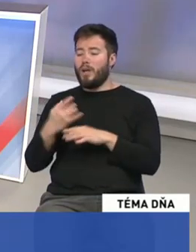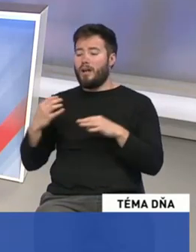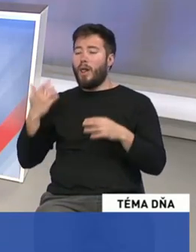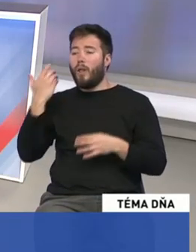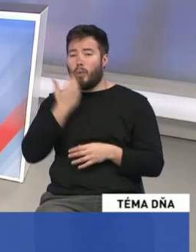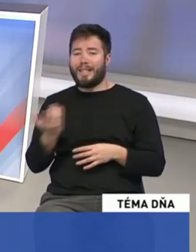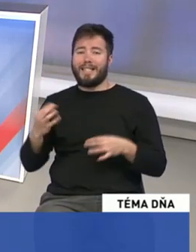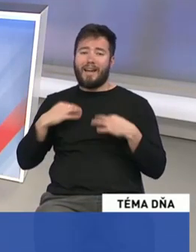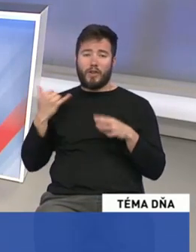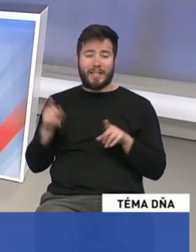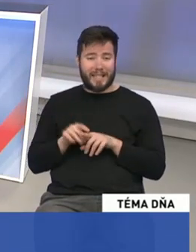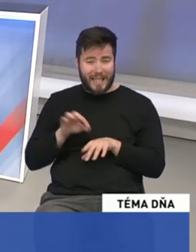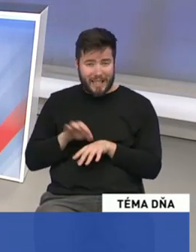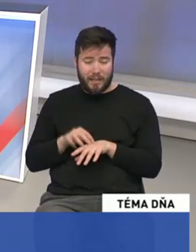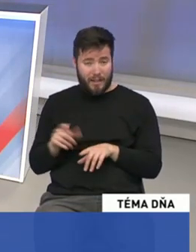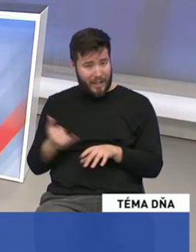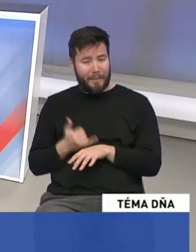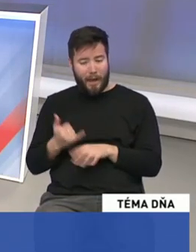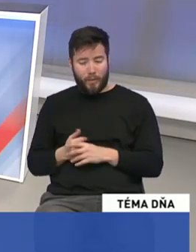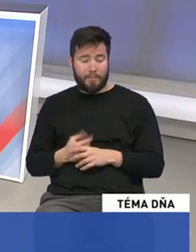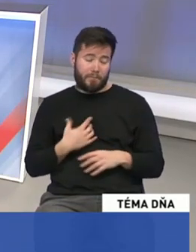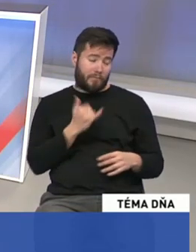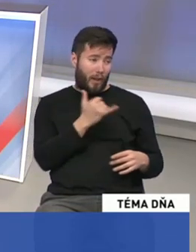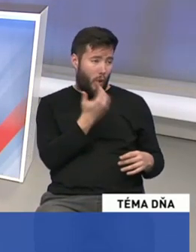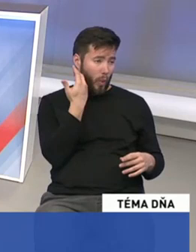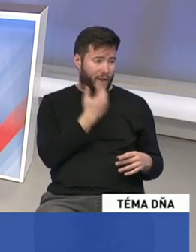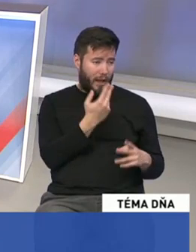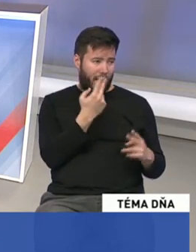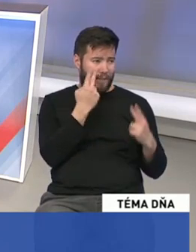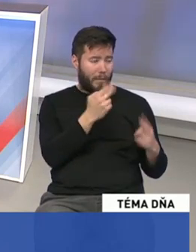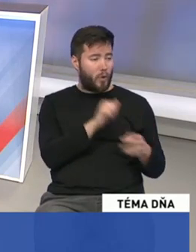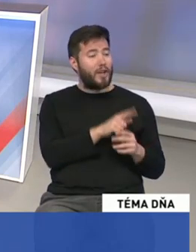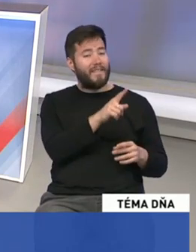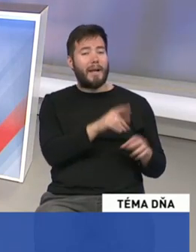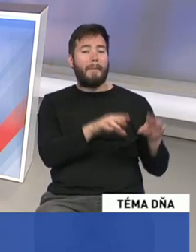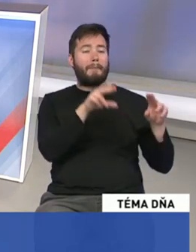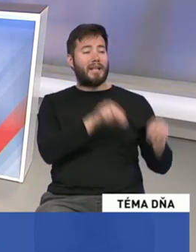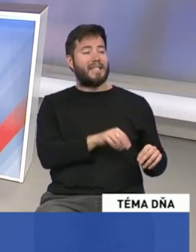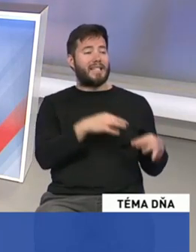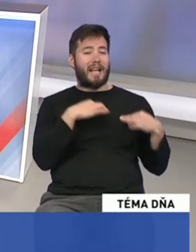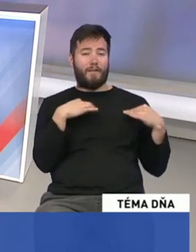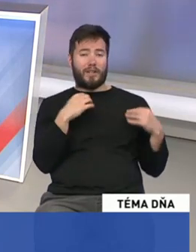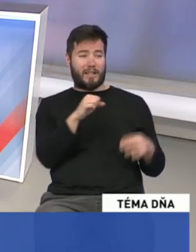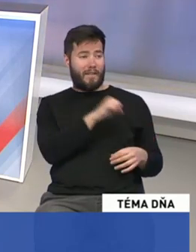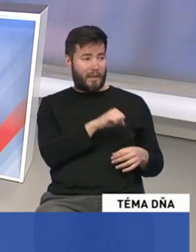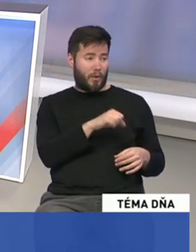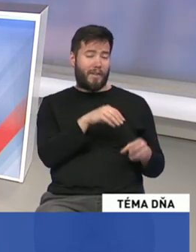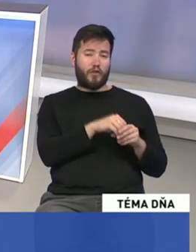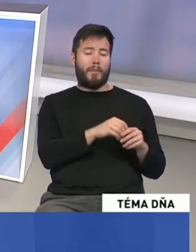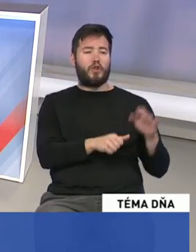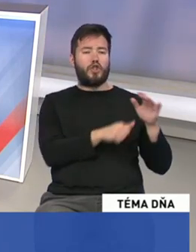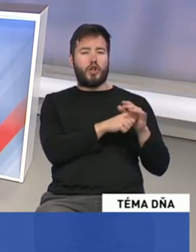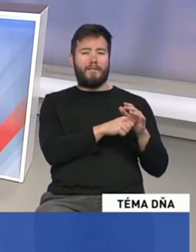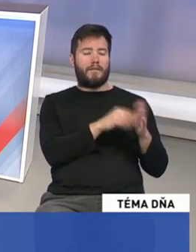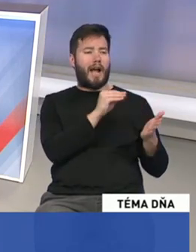pretože to sú naozaj problémy, ktoré ľudia vnímajú, tak sa vás zaopýtam ako naozaj dosluhujúceho predsedu zdravotníckého výboru a možno aj teda šéfa agendy zdravotníctva